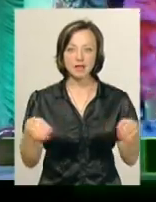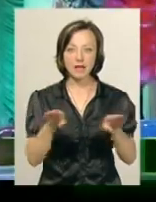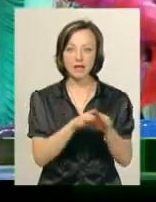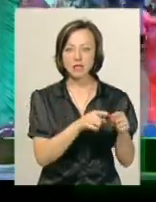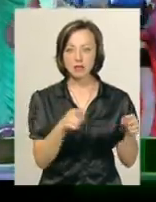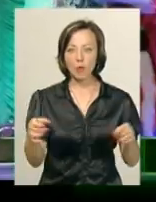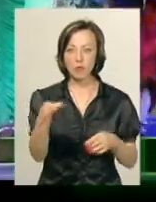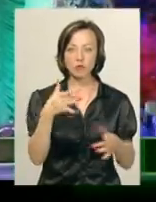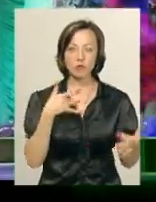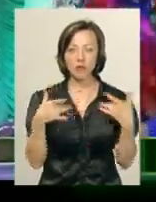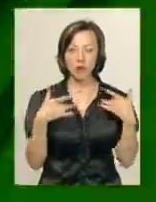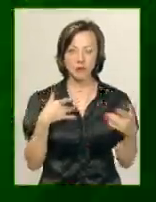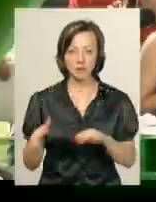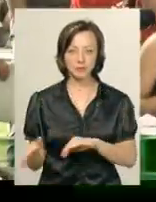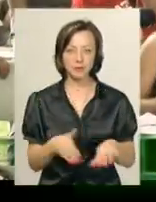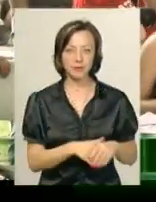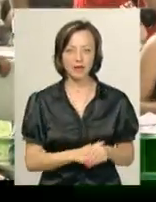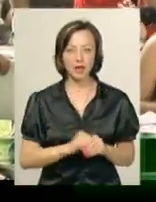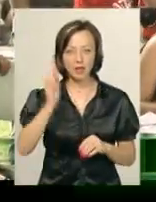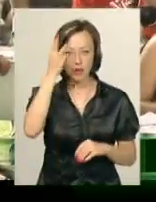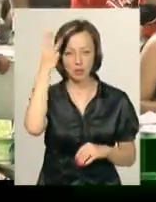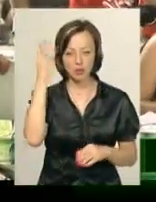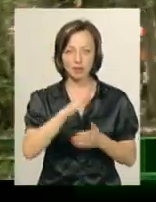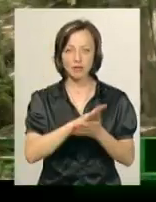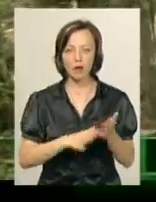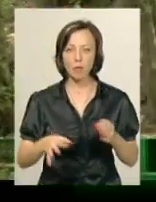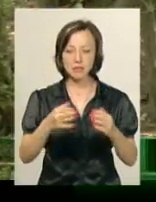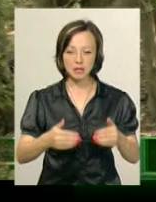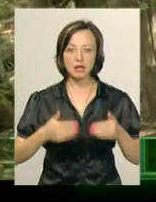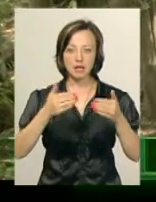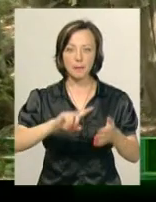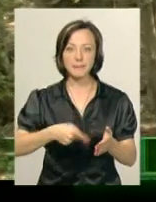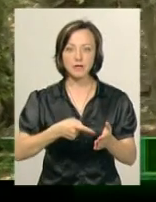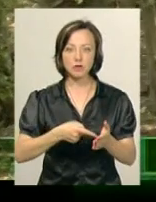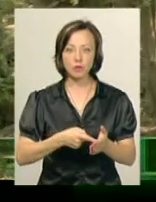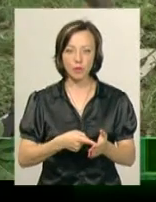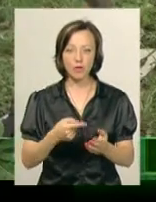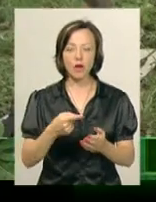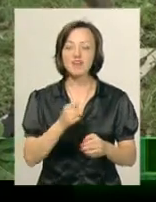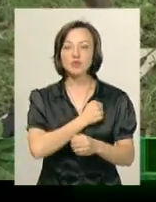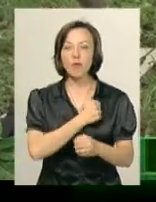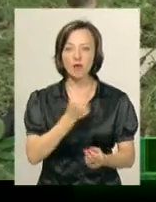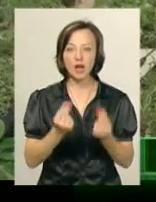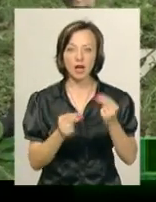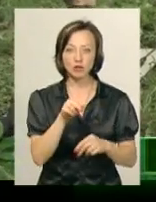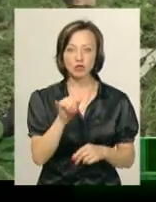обласному муздрамтеатрі. На Хмельниччині триває обласний етап військово-патріотичної гри «Джура».